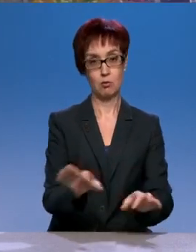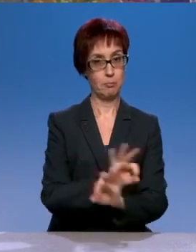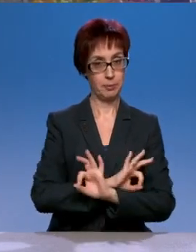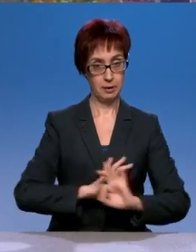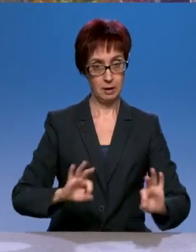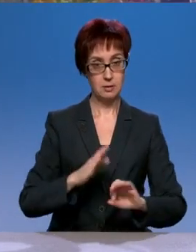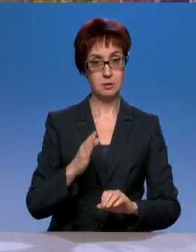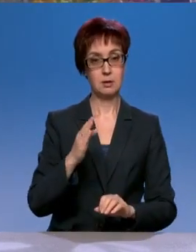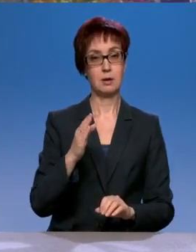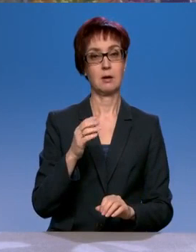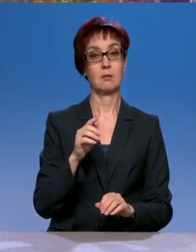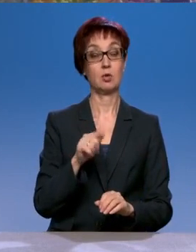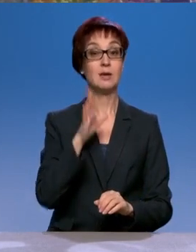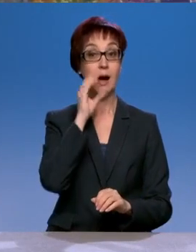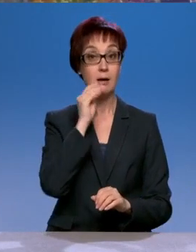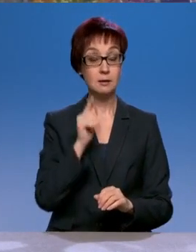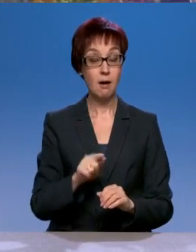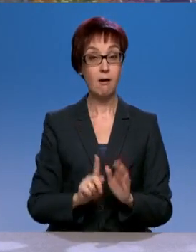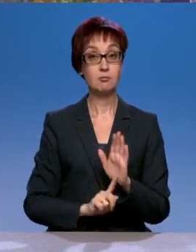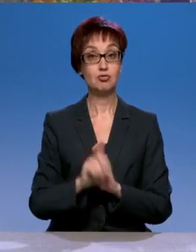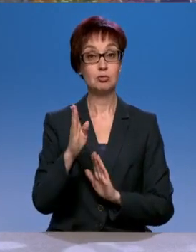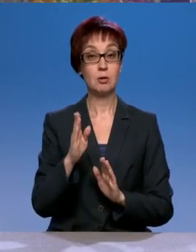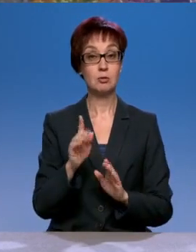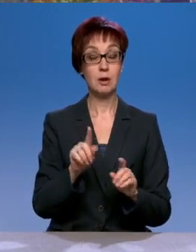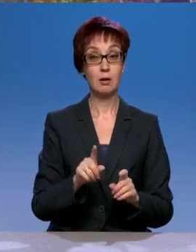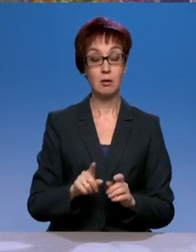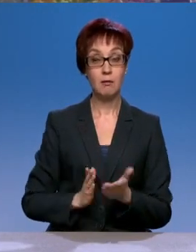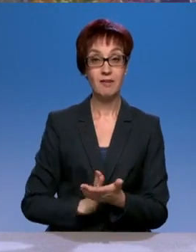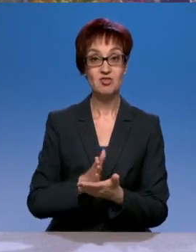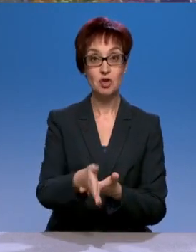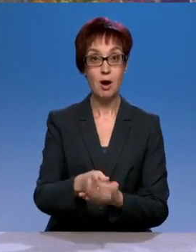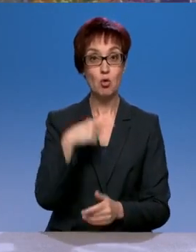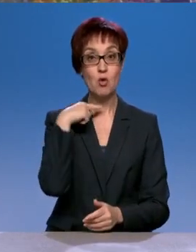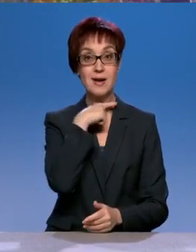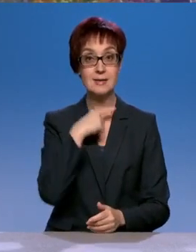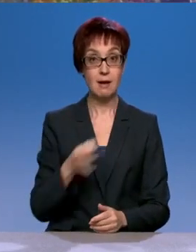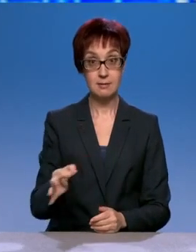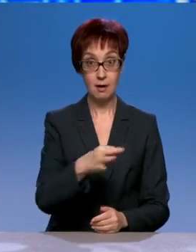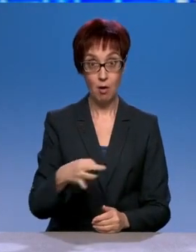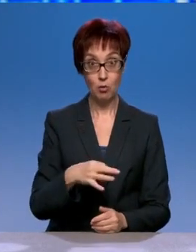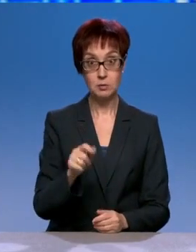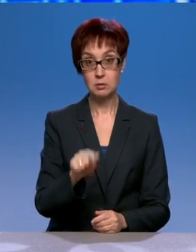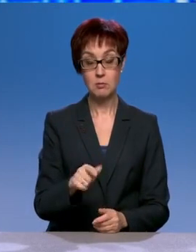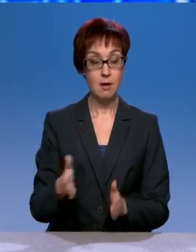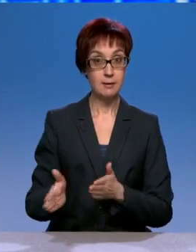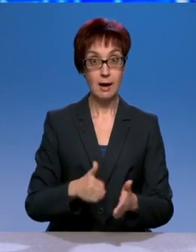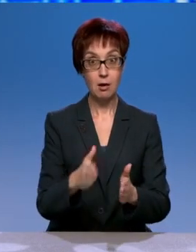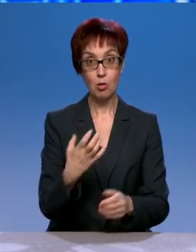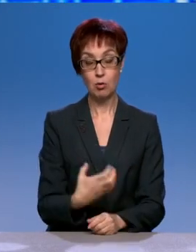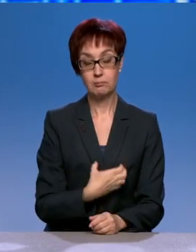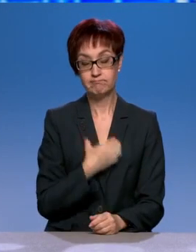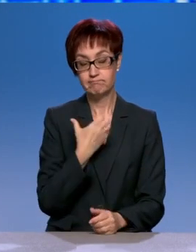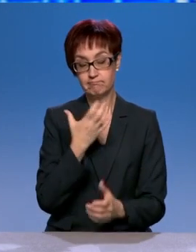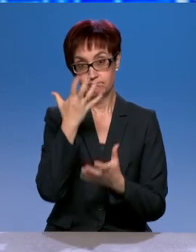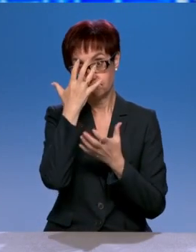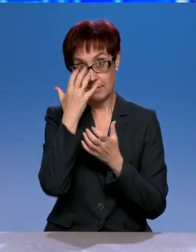Как только заезжая в Рязанскую область, там дорога вообще мрак. Мрак. И она вообще не